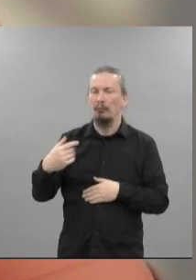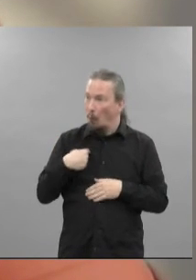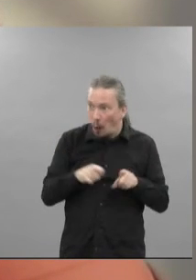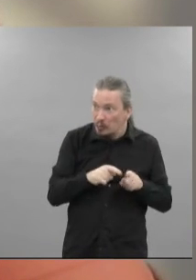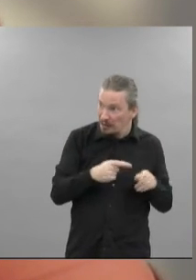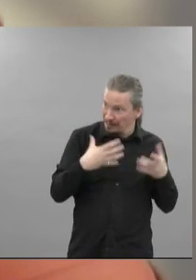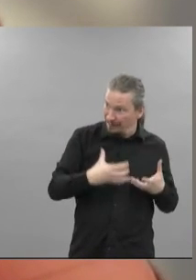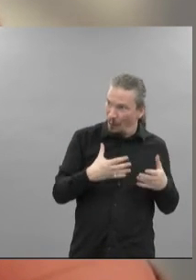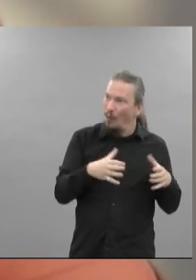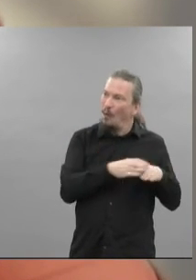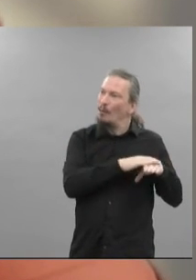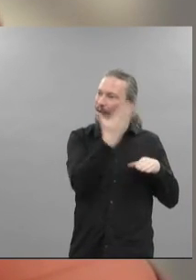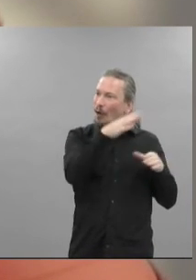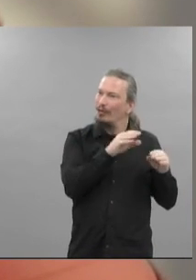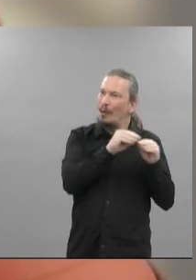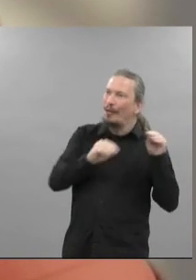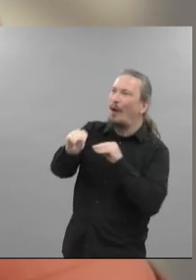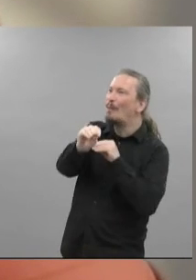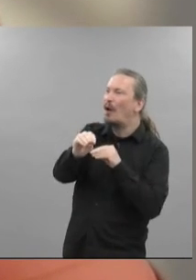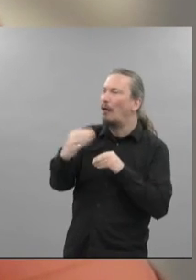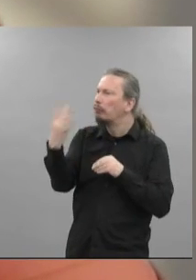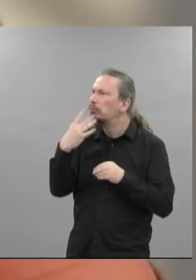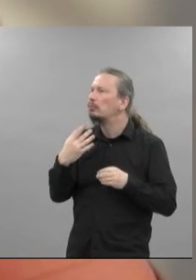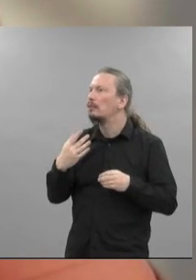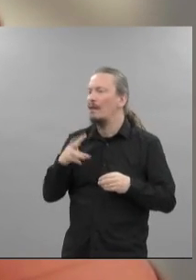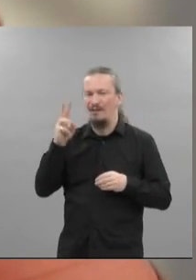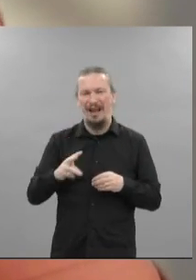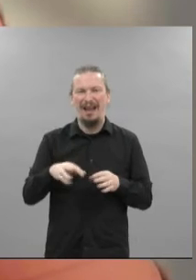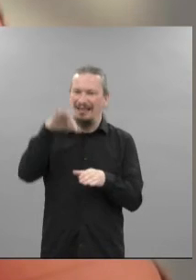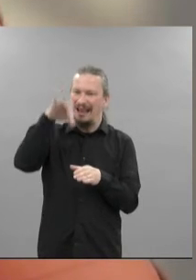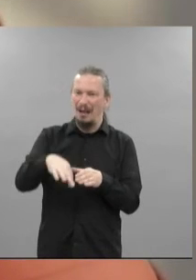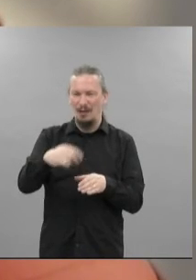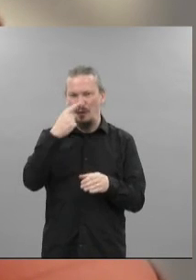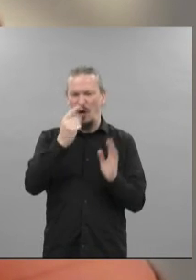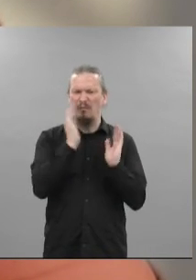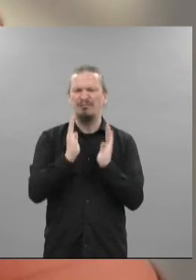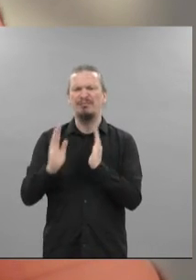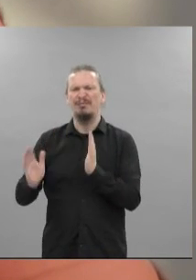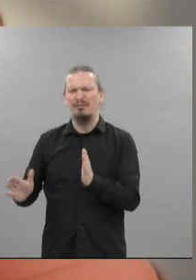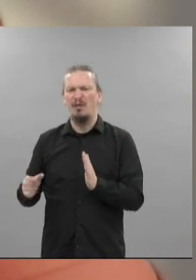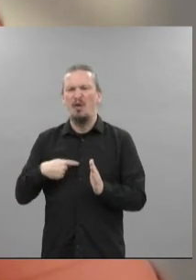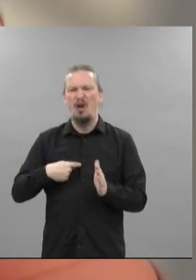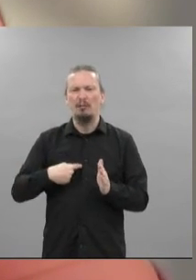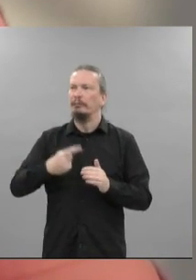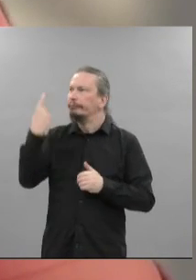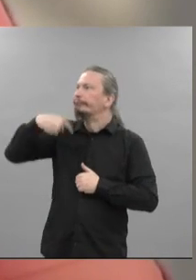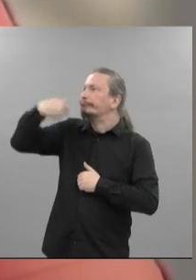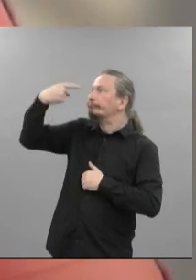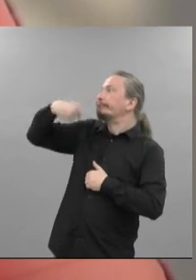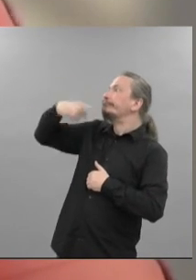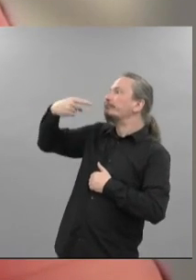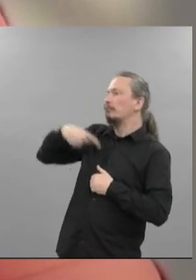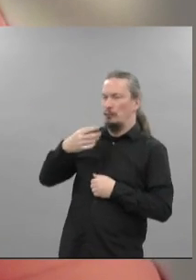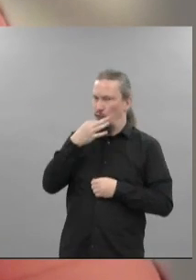de nos voeux. Devant cette délibération qui nous semble corsetée et non concertée, nous vous réaffirmons que le groupe